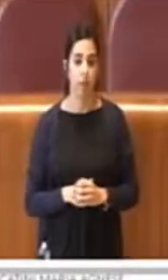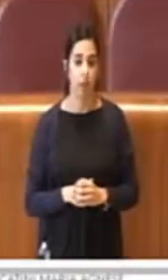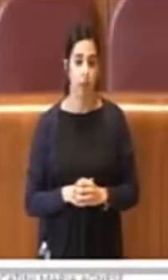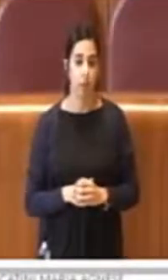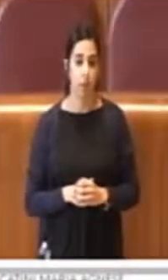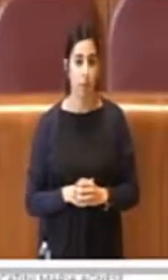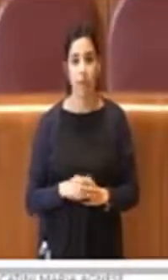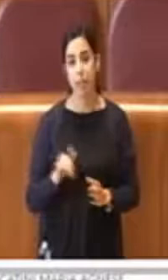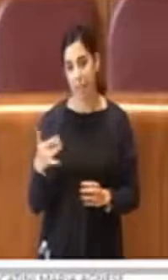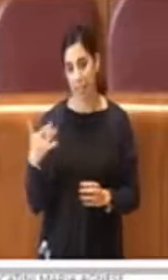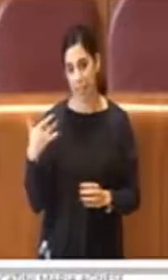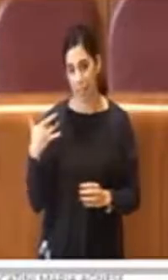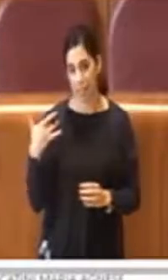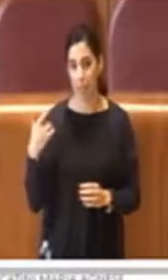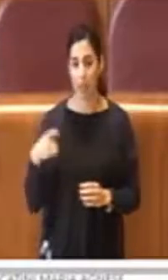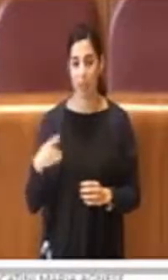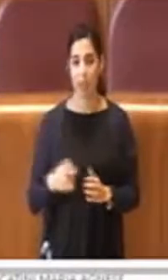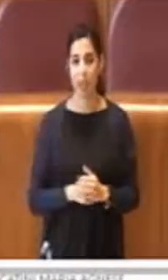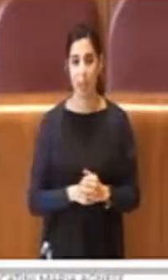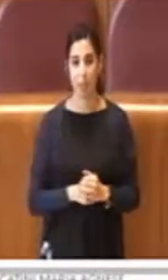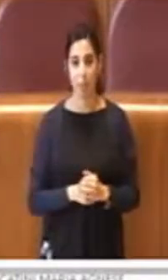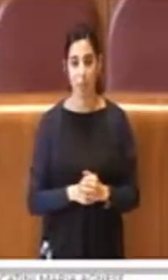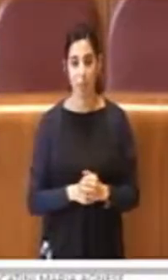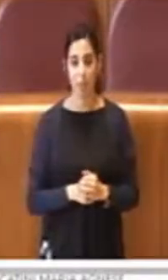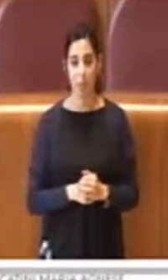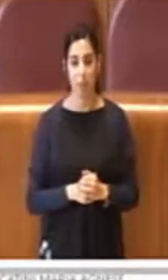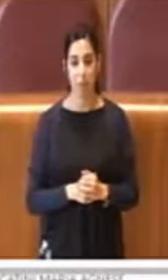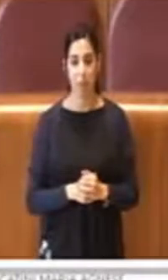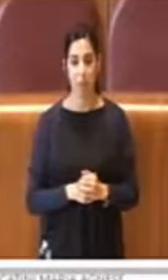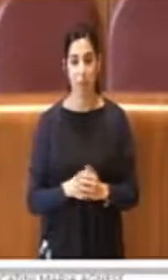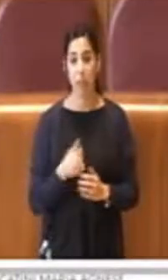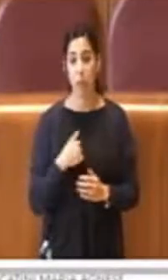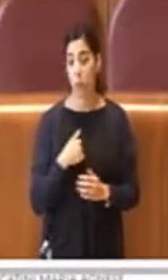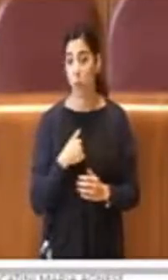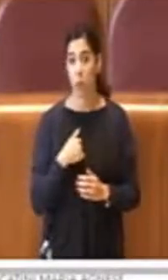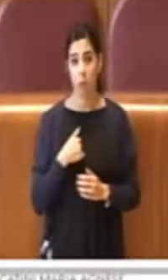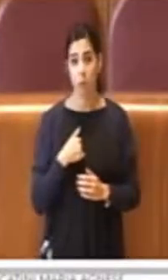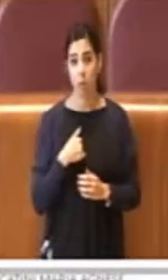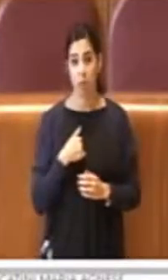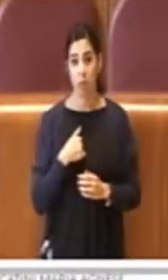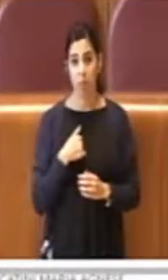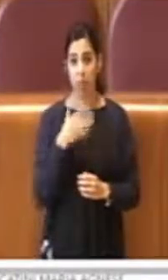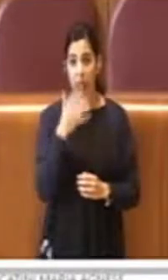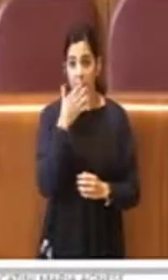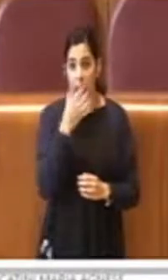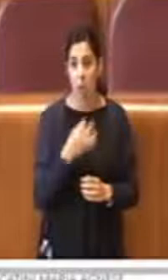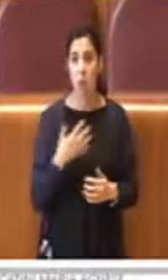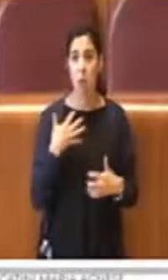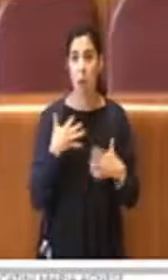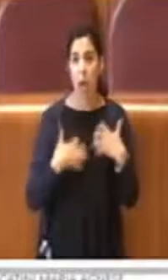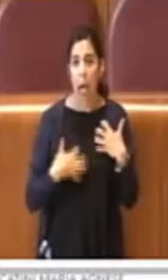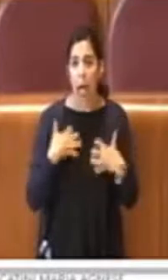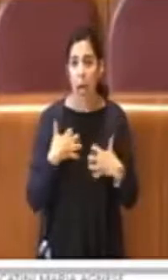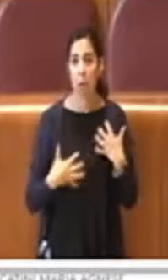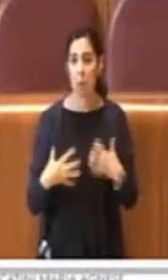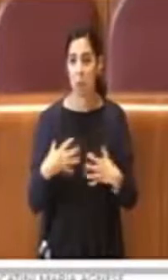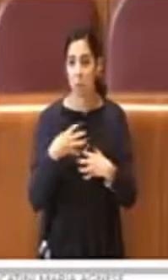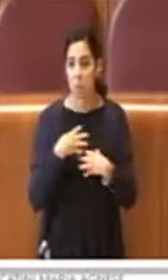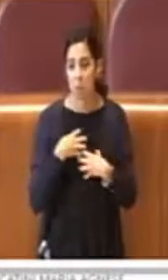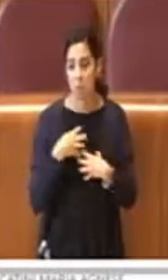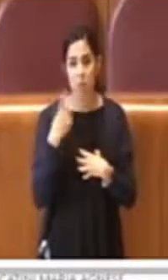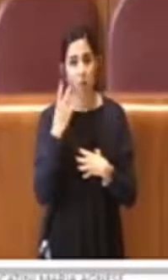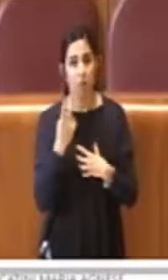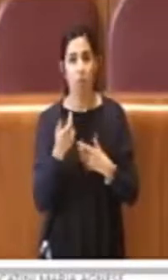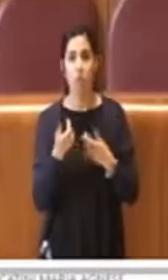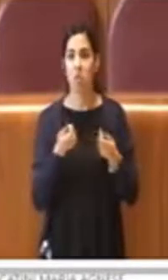Sì, grazie Presidente. Io sono deluso, arrabbiato, rammaricato di come è stata gestita della